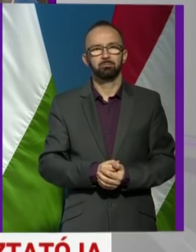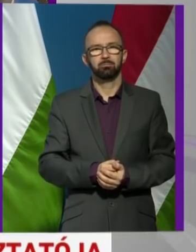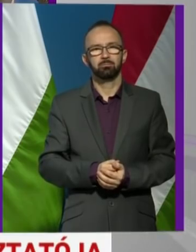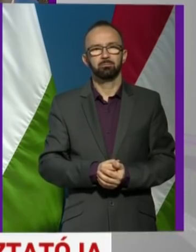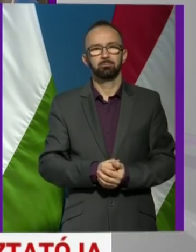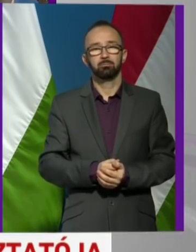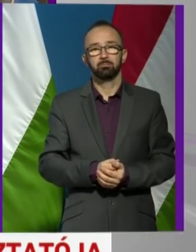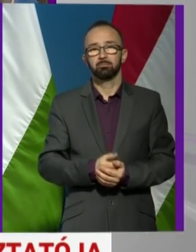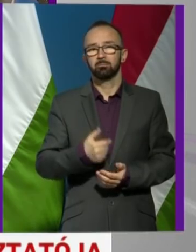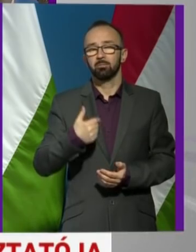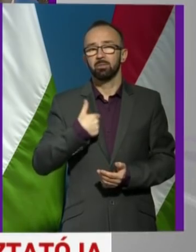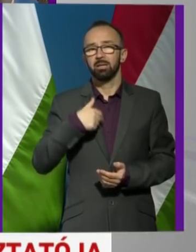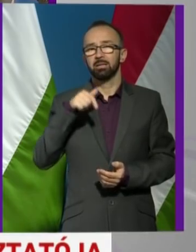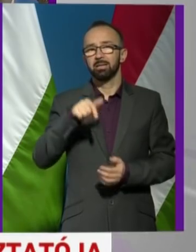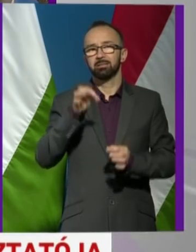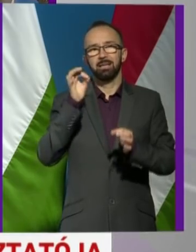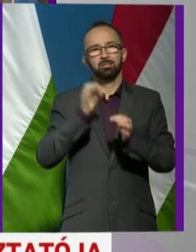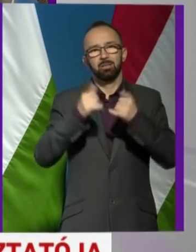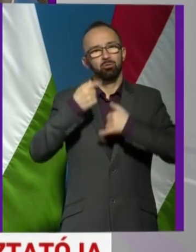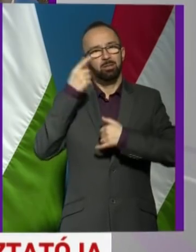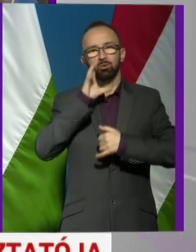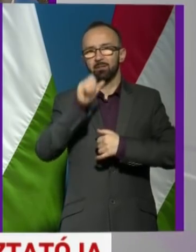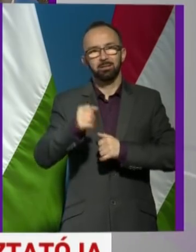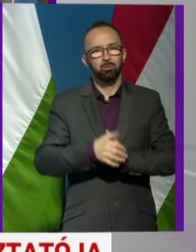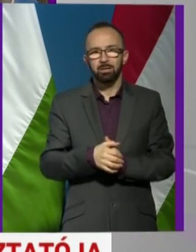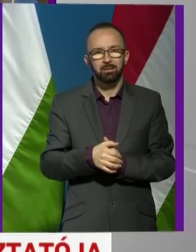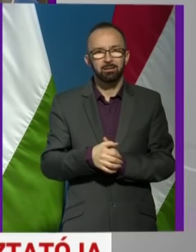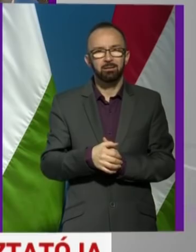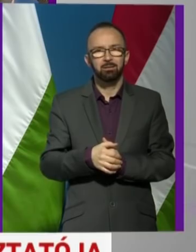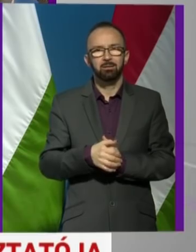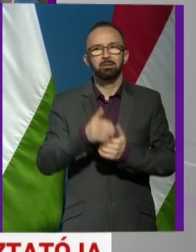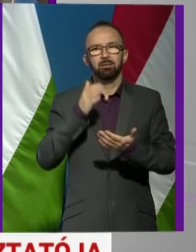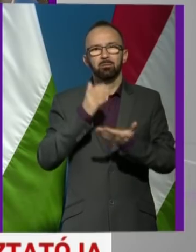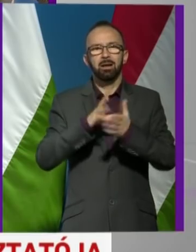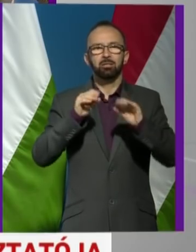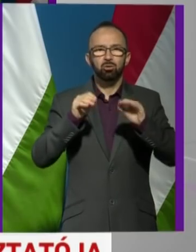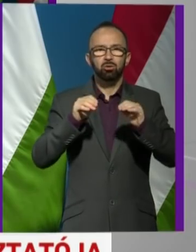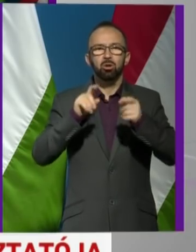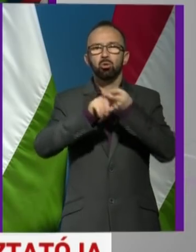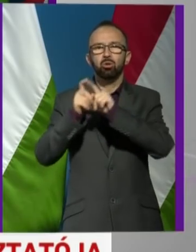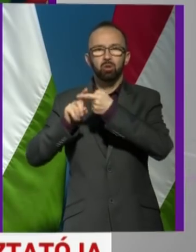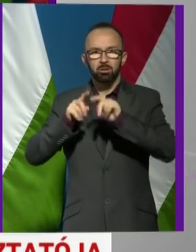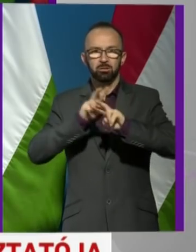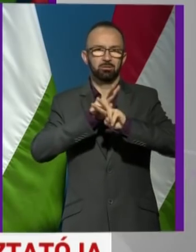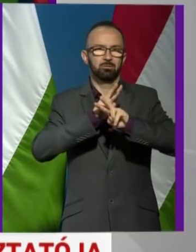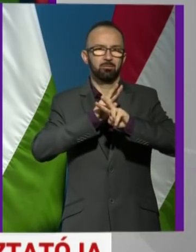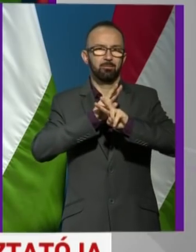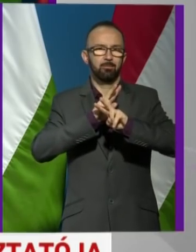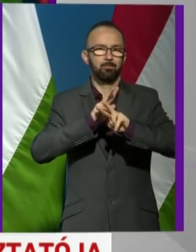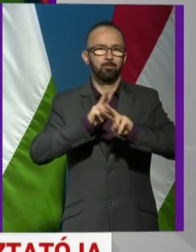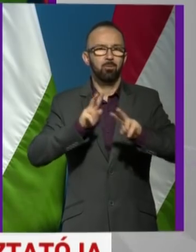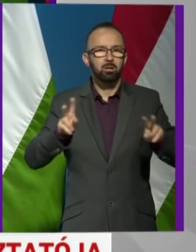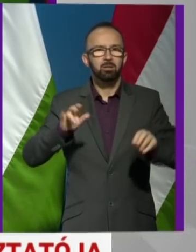Én erre a konkrét esetre most nem tudok válaszolni. Tehát most már azért rengeteg kontaktunk van, és